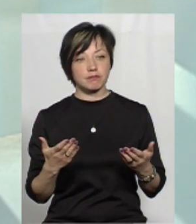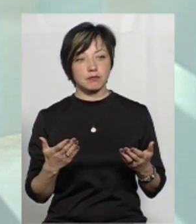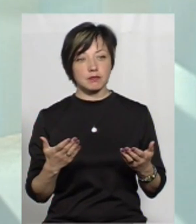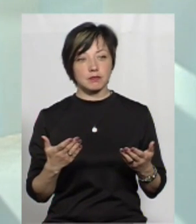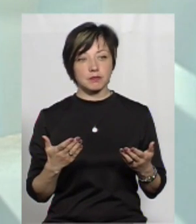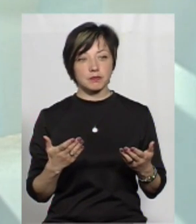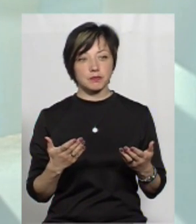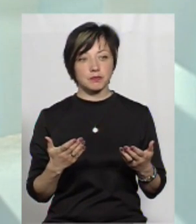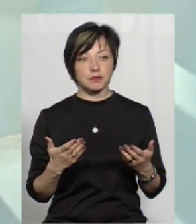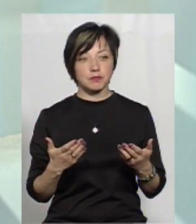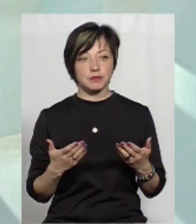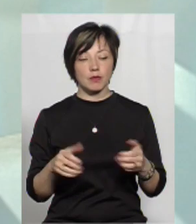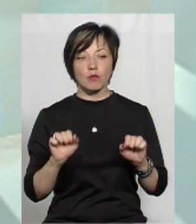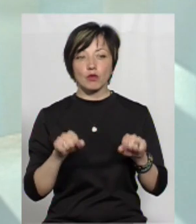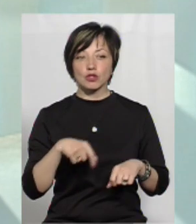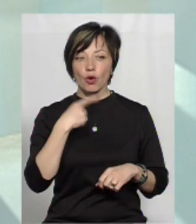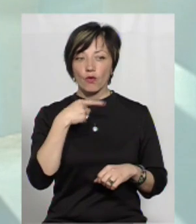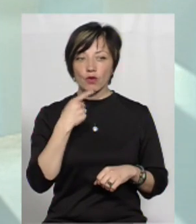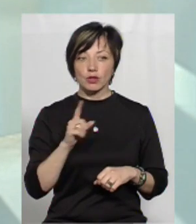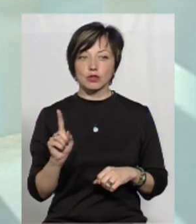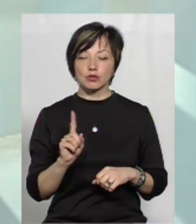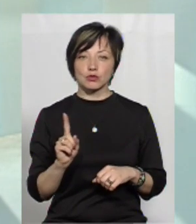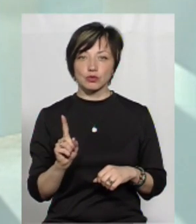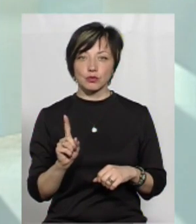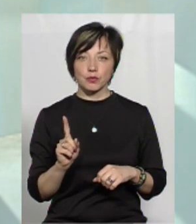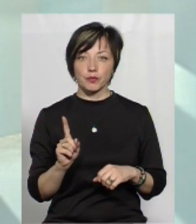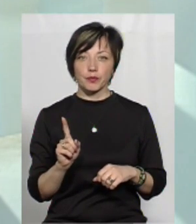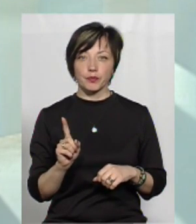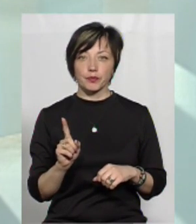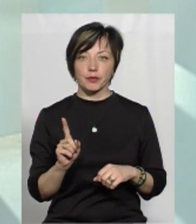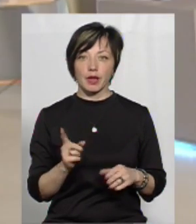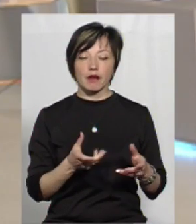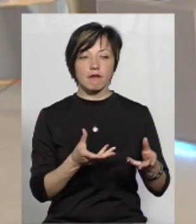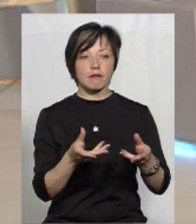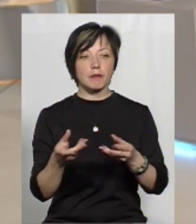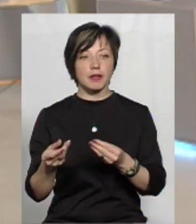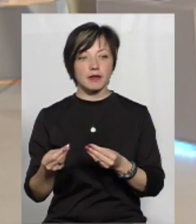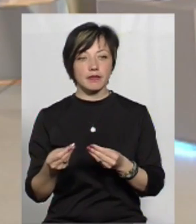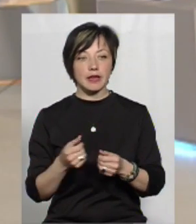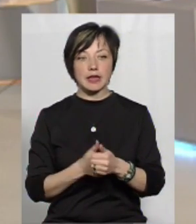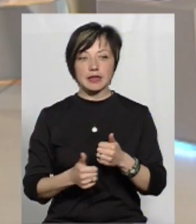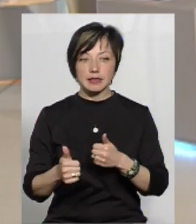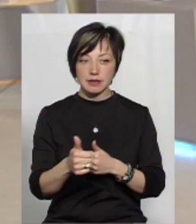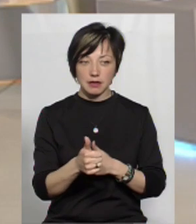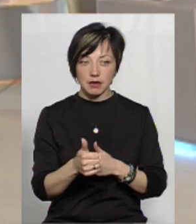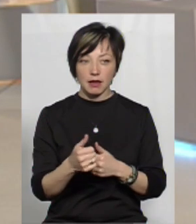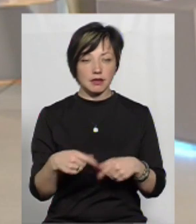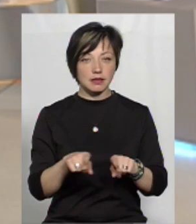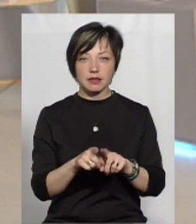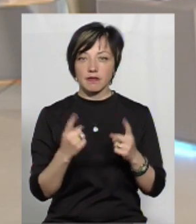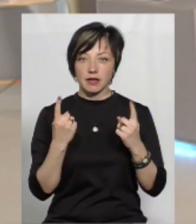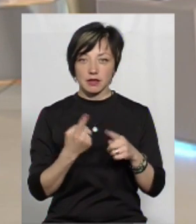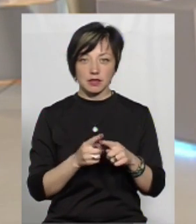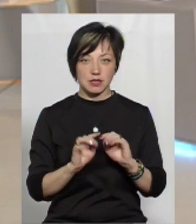Ну, можна говорити, що вплив лідера не настільки